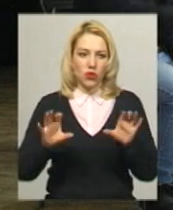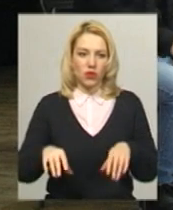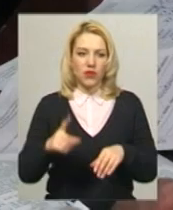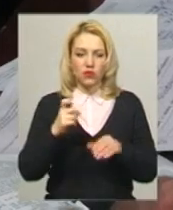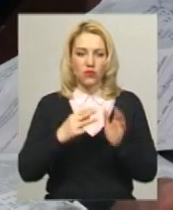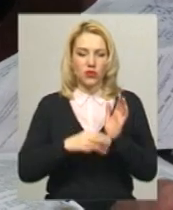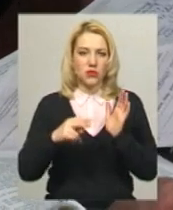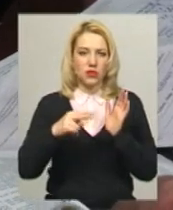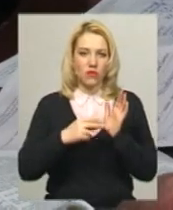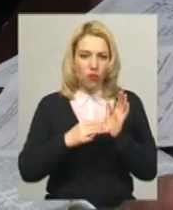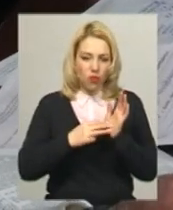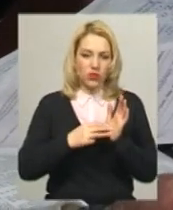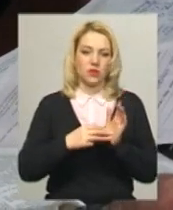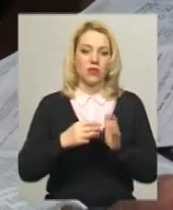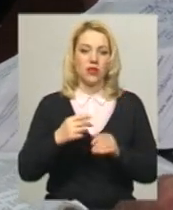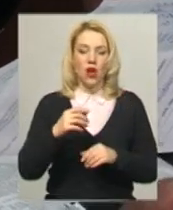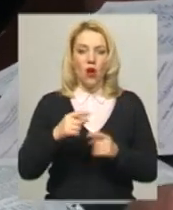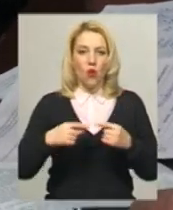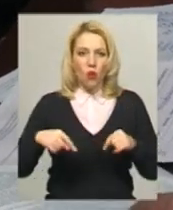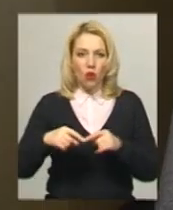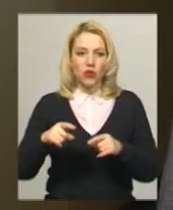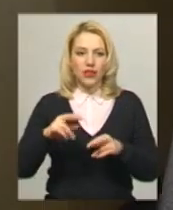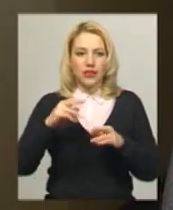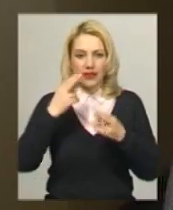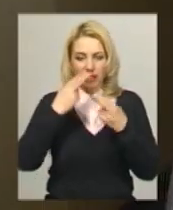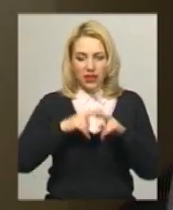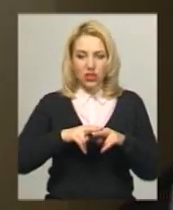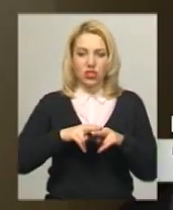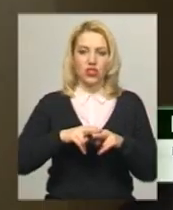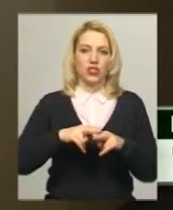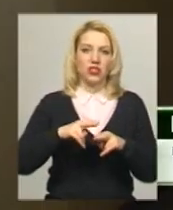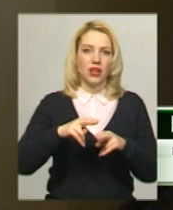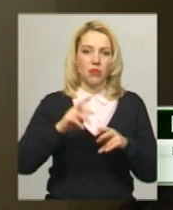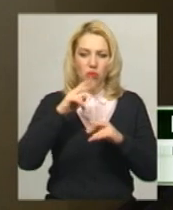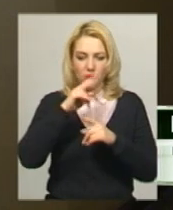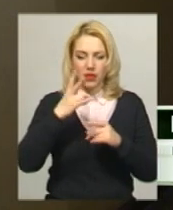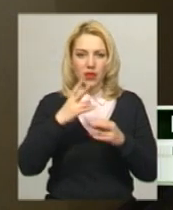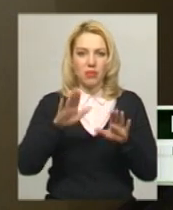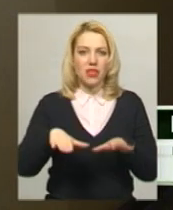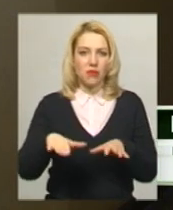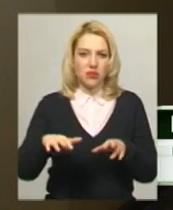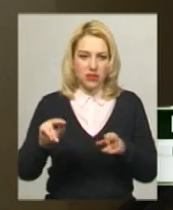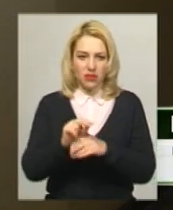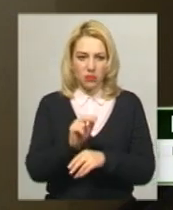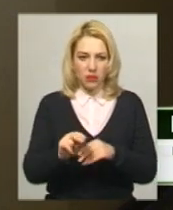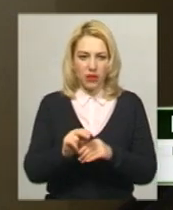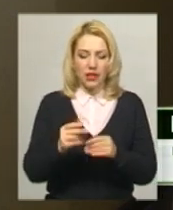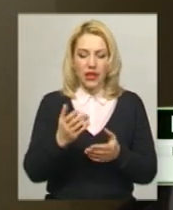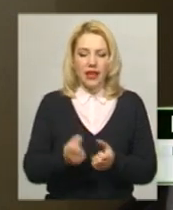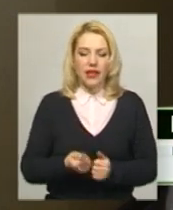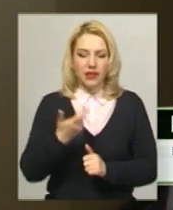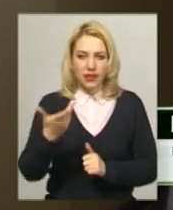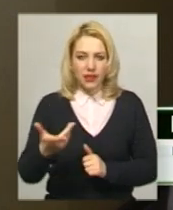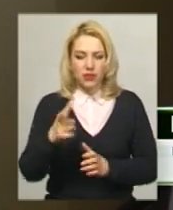округу Марина Олійник. Технічні помилки виправляють на місці. Восьмий пункт – кількість бюлетенів, які не підлягають